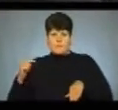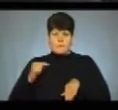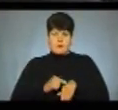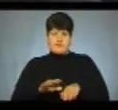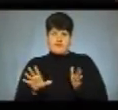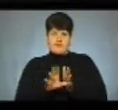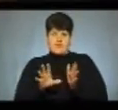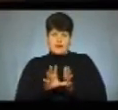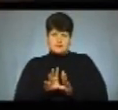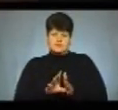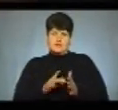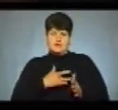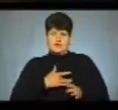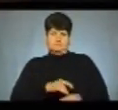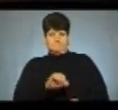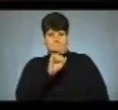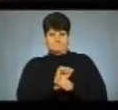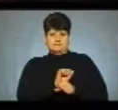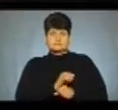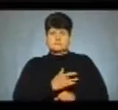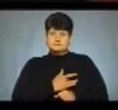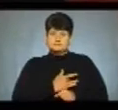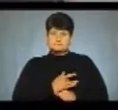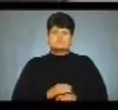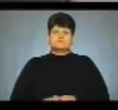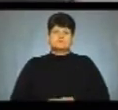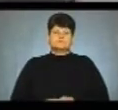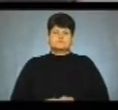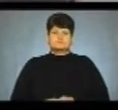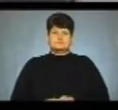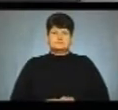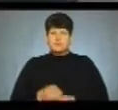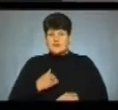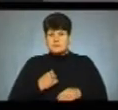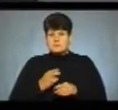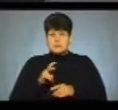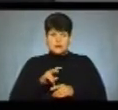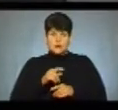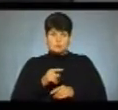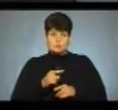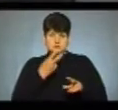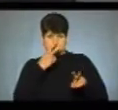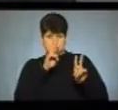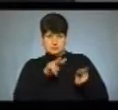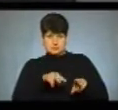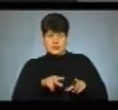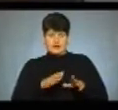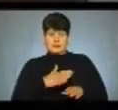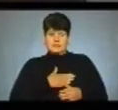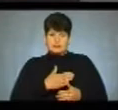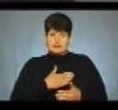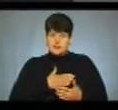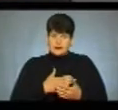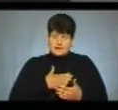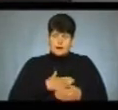серця, і це призвело до зупинки керового бігу. Ми підійшли, оцінка дихання, пульсу,